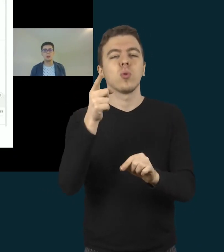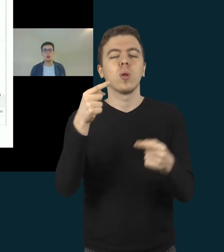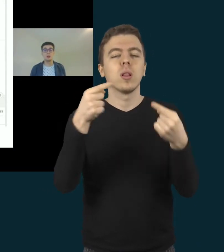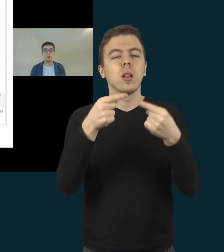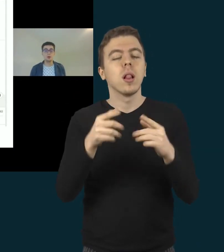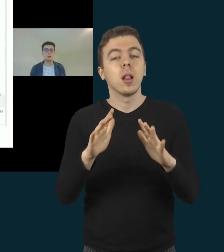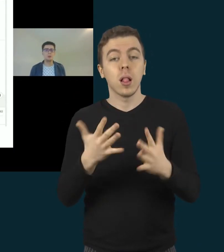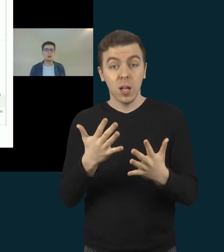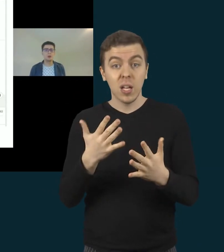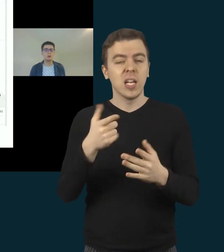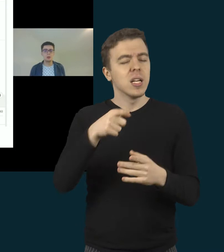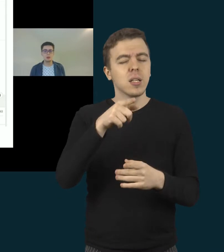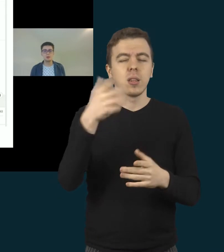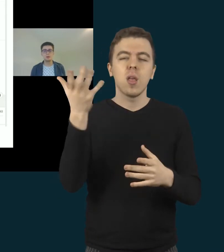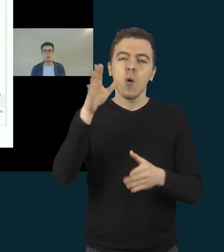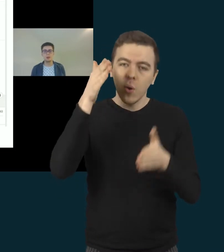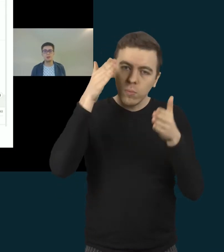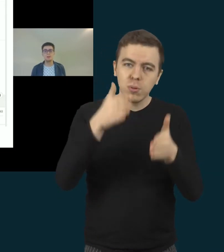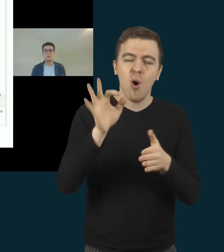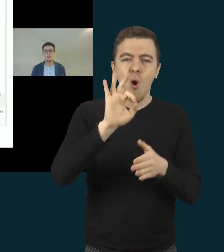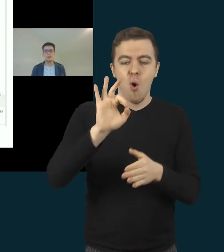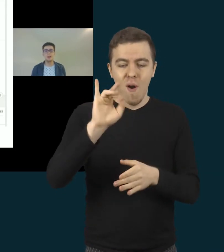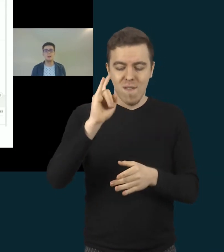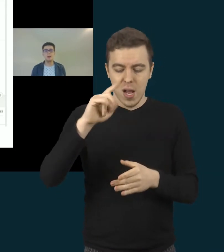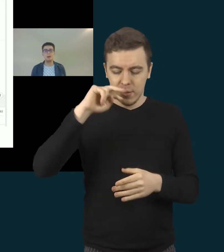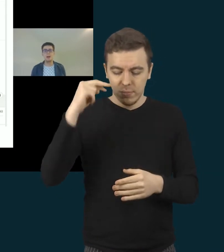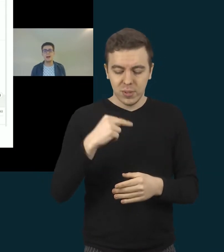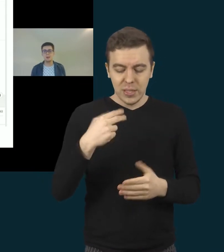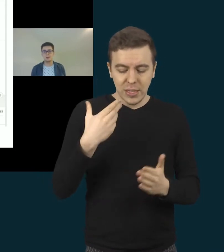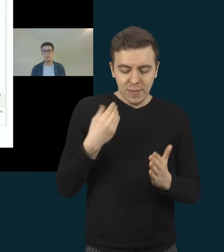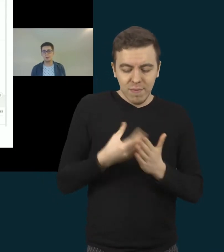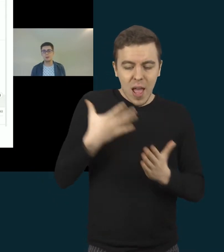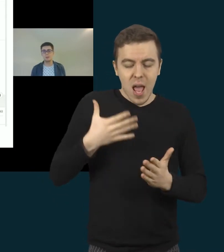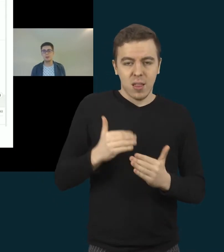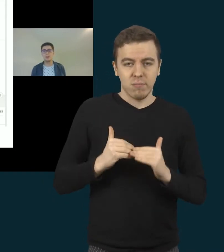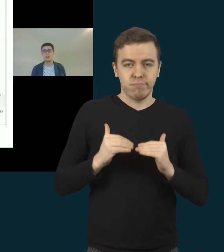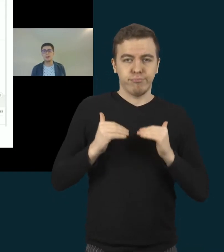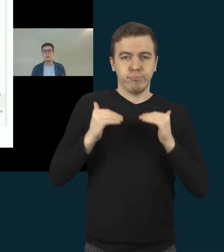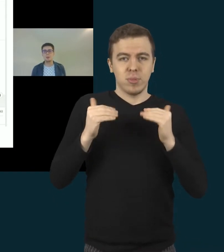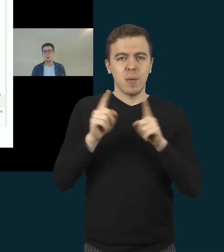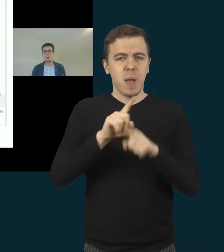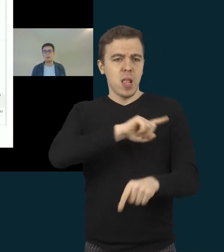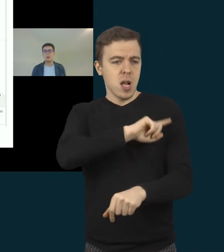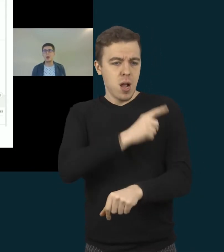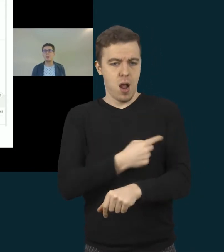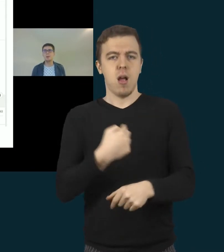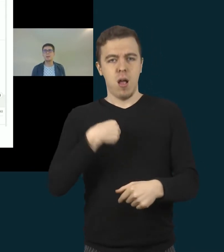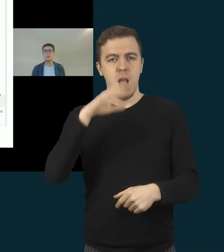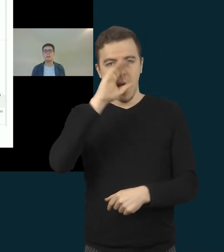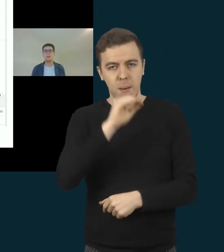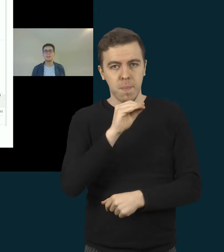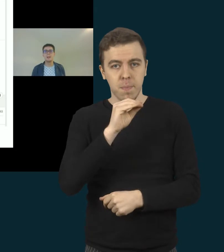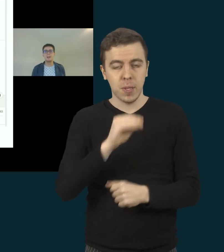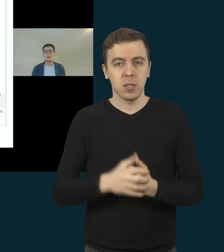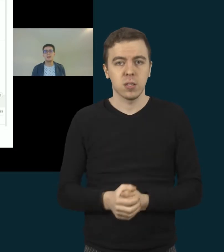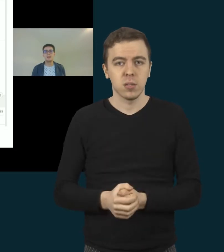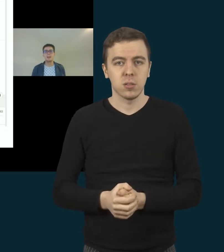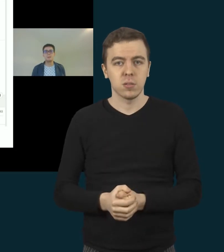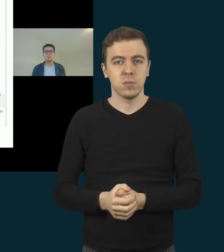tai jos buvo orientuotos į vaiko sabiverti ir vaiko galios pojautimą. Tai visų pirma norėjome, kad vaikas